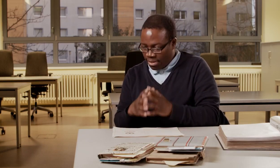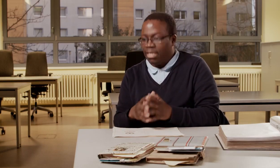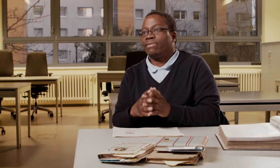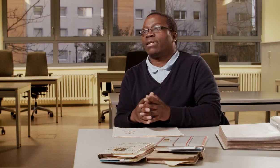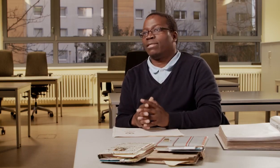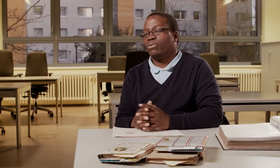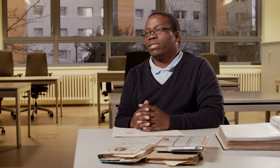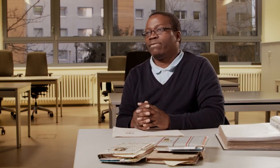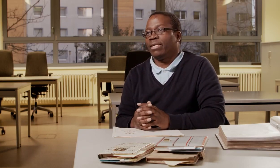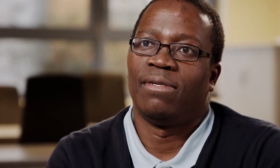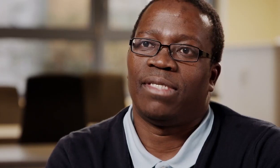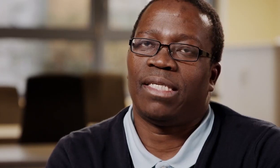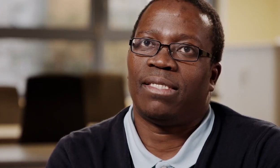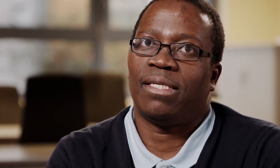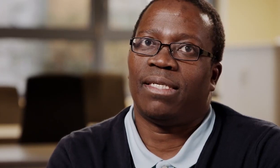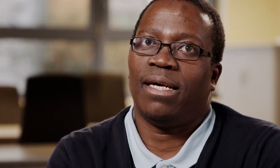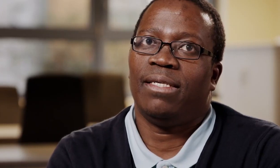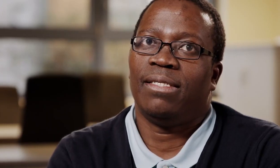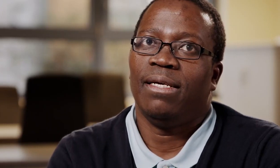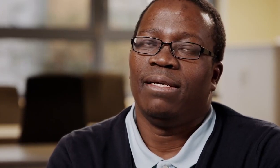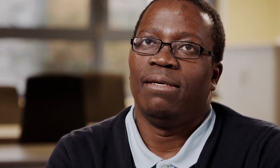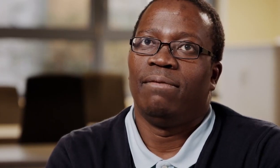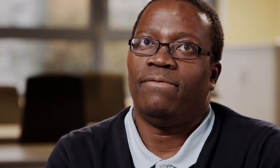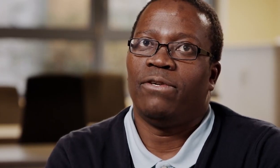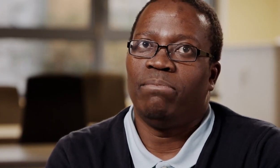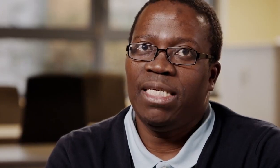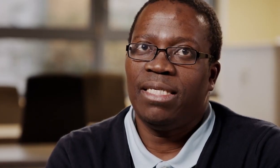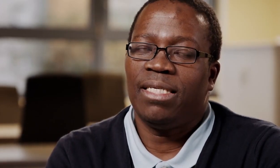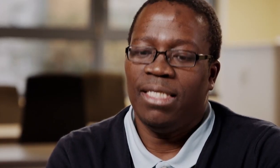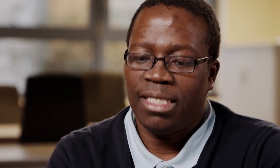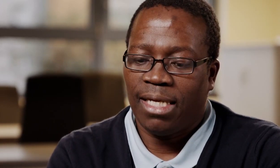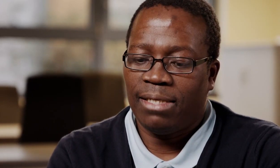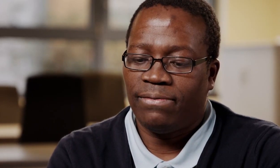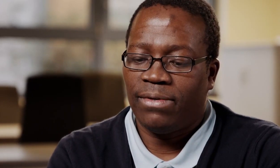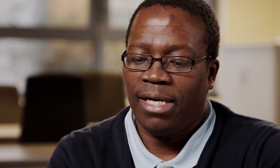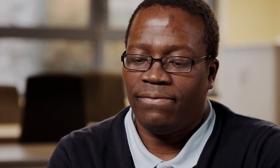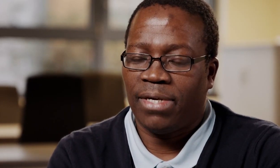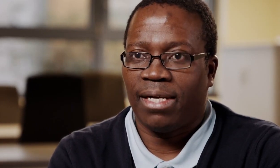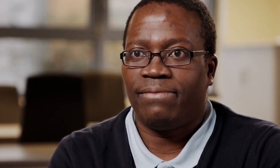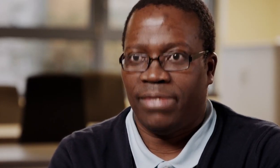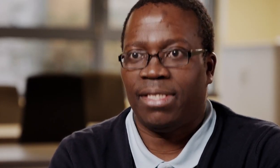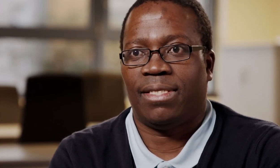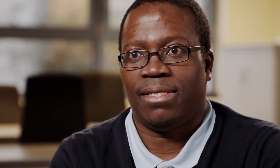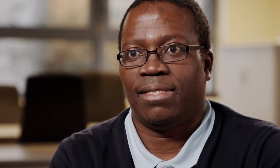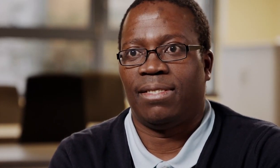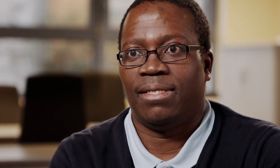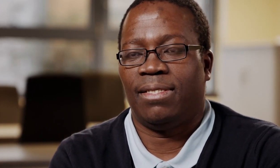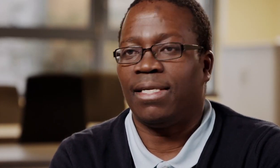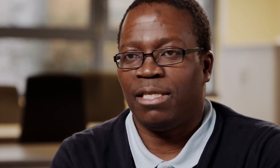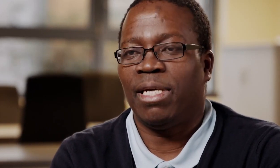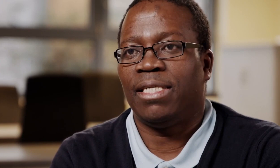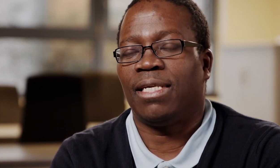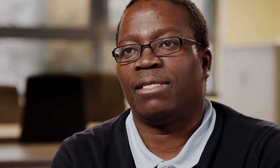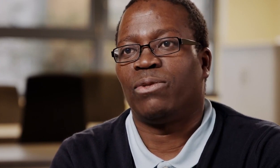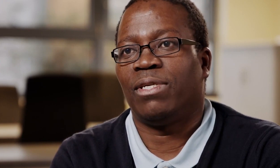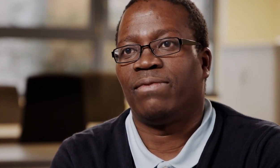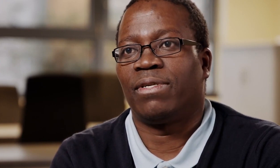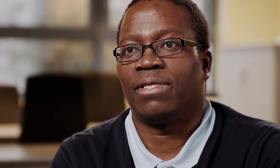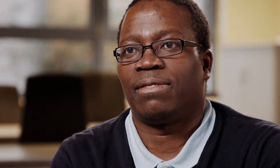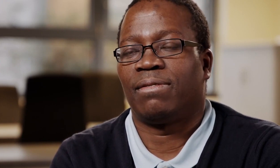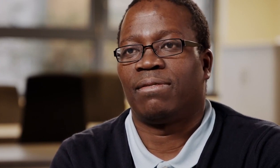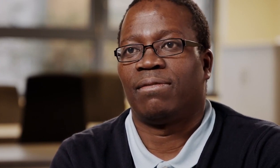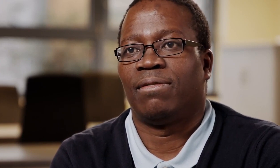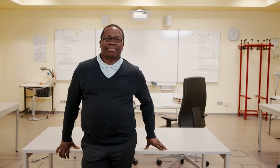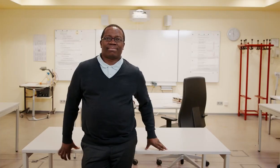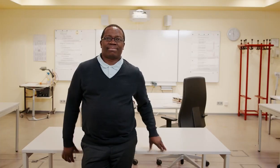Und es war eine gute Wahl. Und das heißt, für mich, ich stand von Anfang an fest, dass ich meine Chance suchen